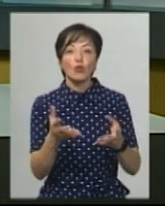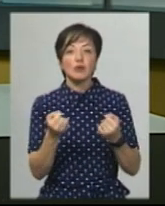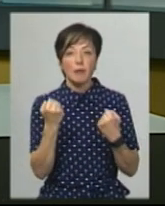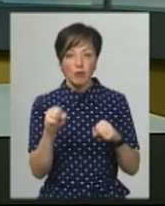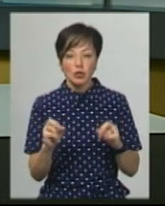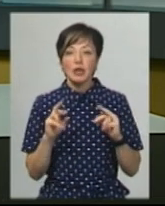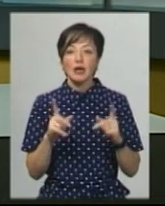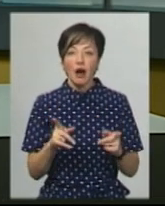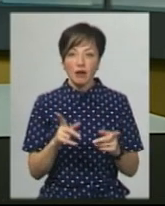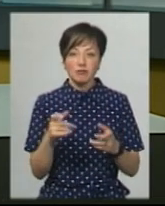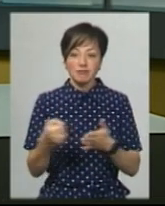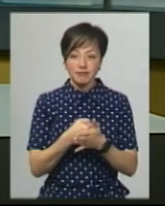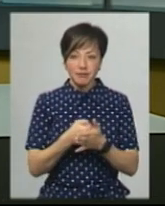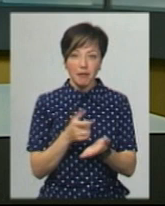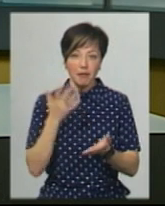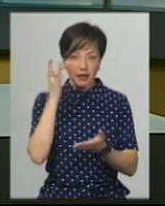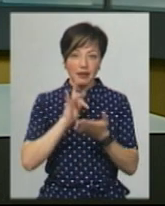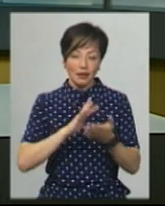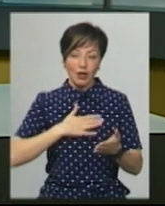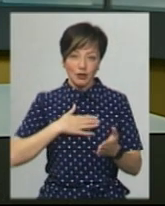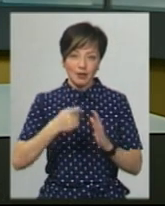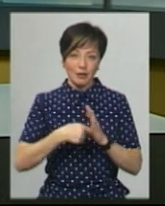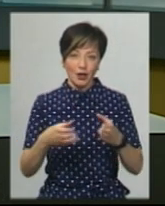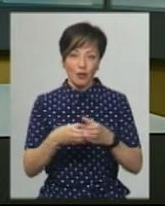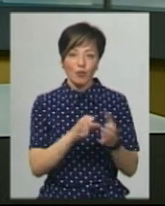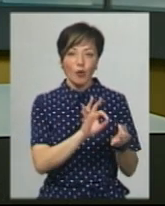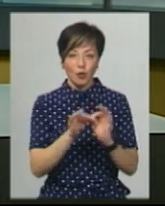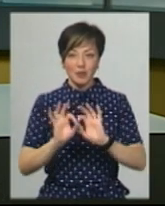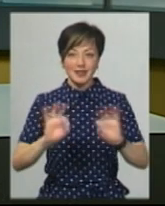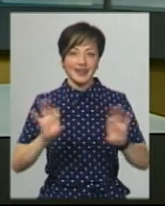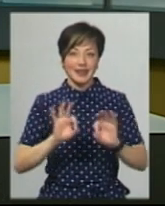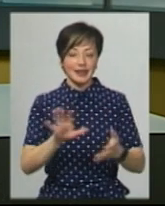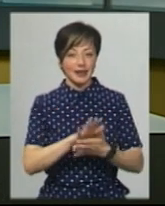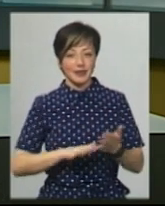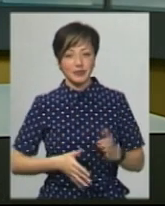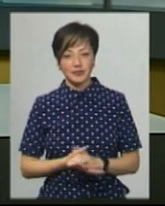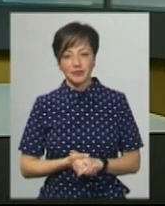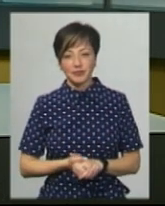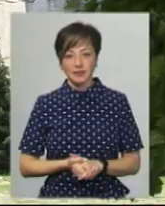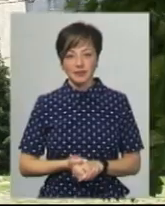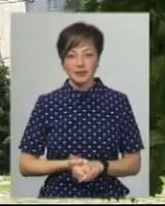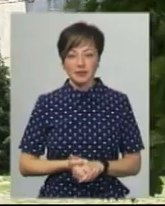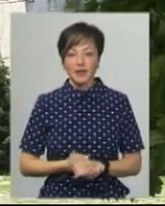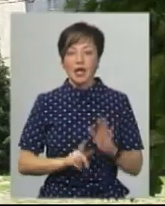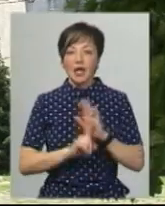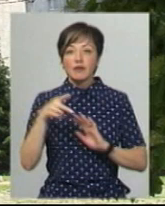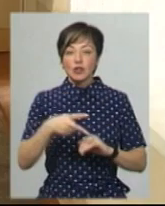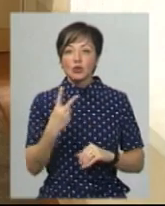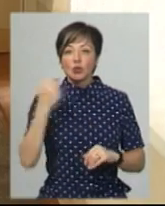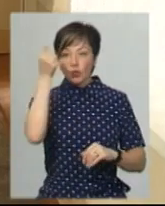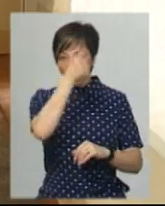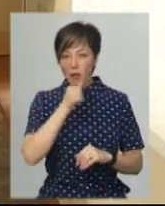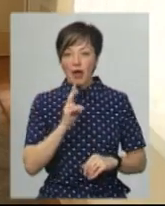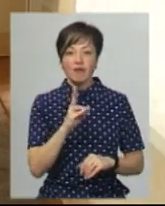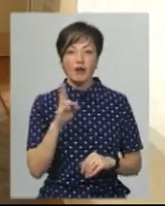переможці та як йшли до мети, знає наша знімальна група Суспільного. Подробиці у сюжеті Лесі Боровець. З 2002 року у